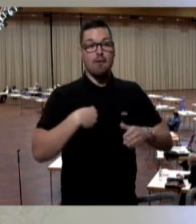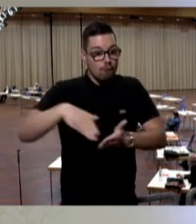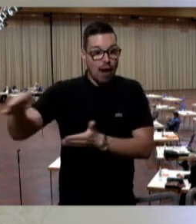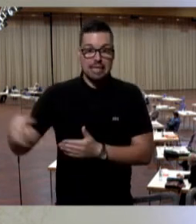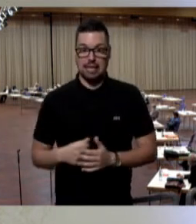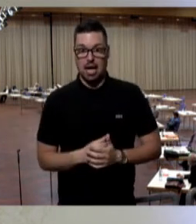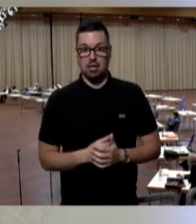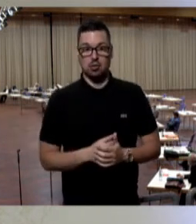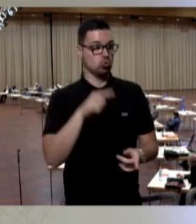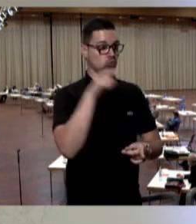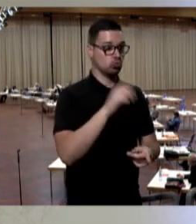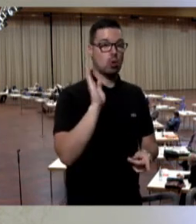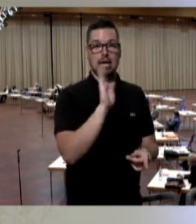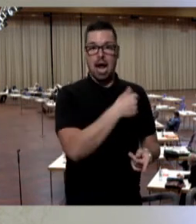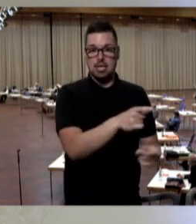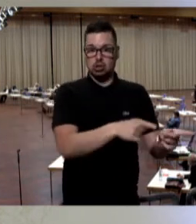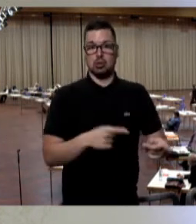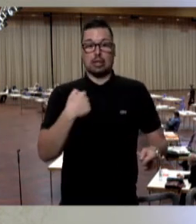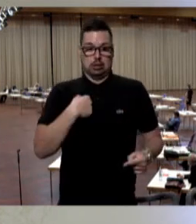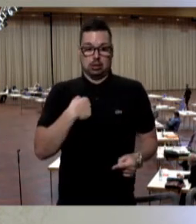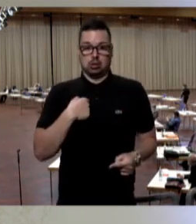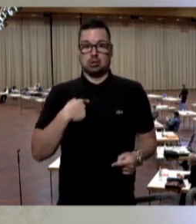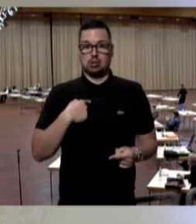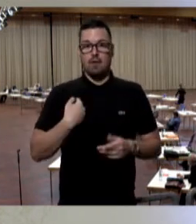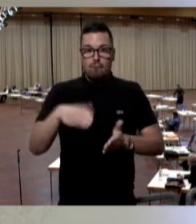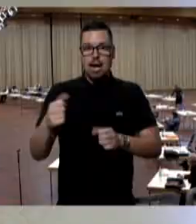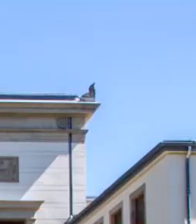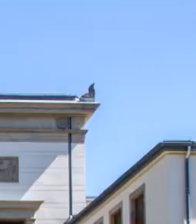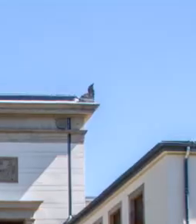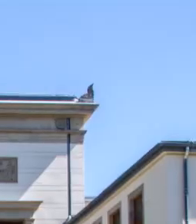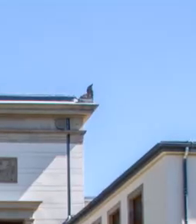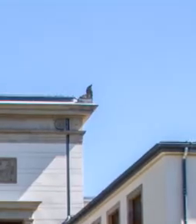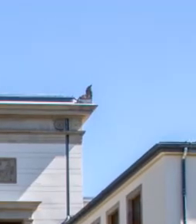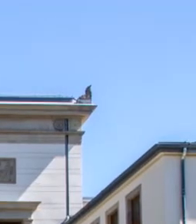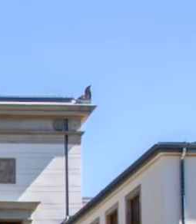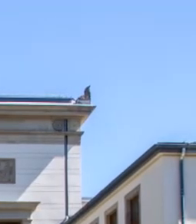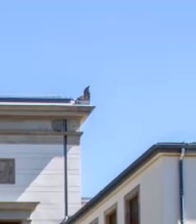verfolgen. da können sich die Menschen in diesem Land auf diese große Koalition verlassen. Herzlichen Dank.